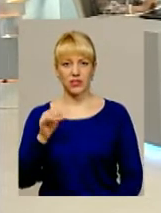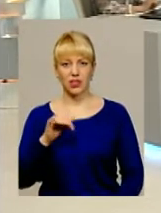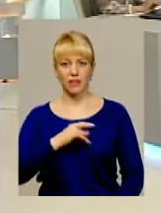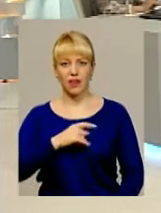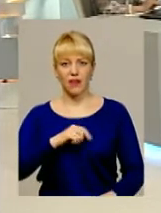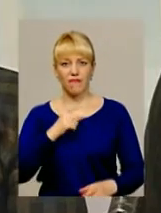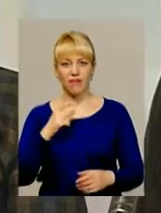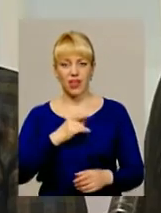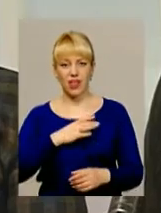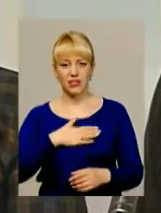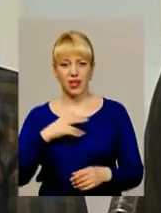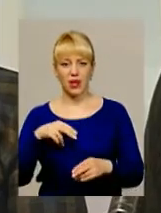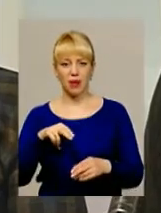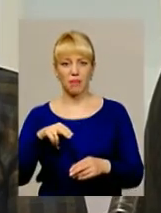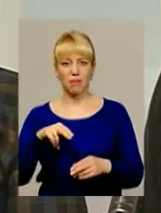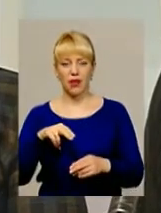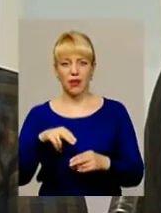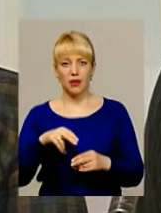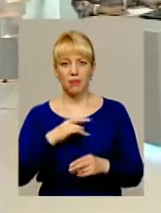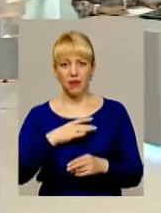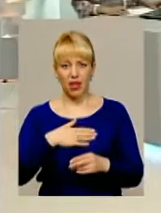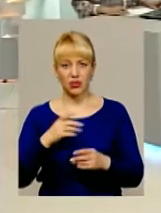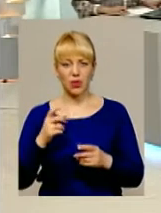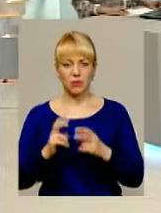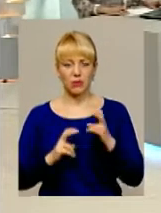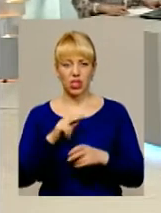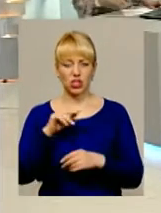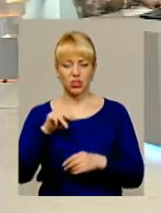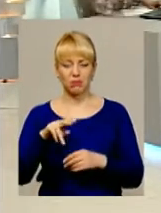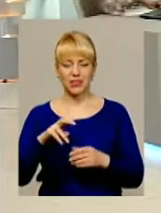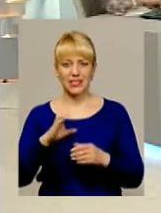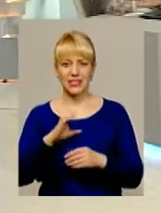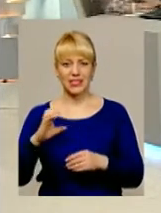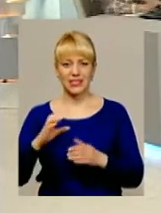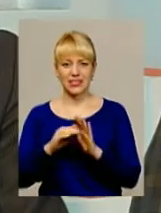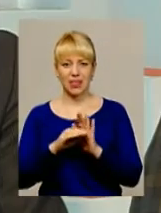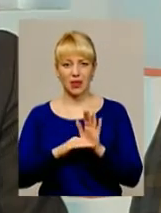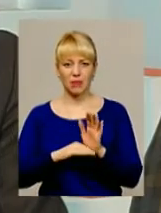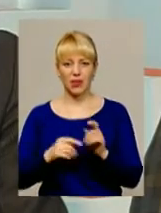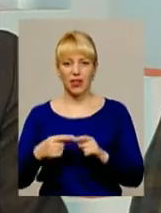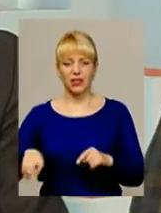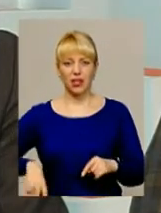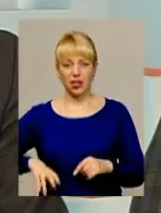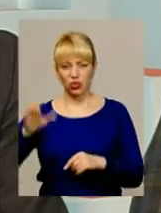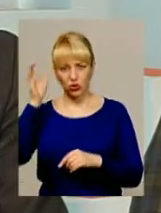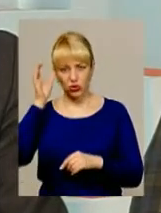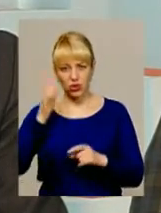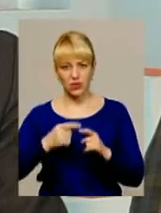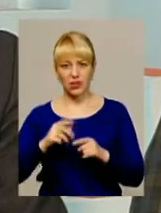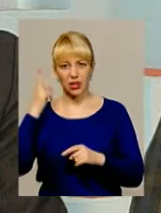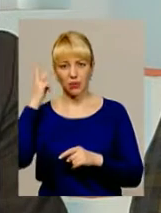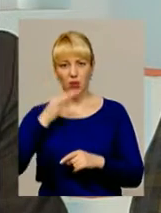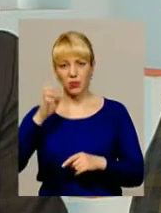приватного підприємства ЧІП-системи, Антоніна Харчук, заступник директора департаменту освіти і науки Хмельницької